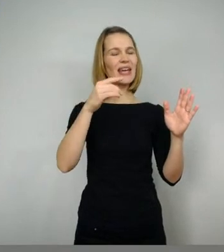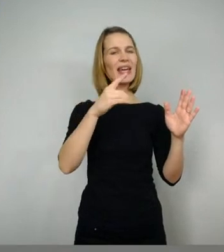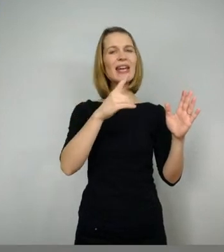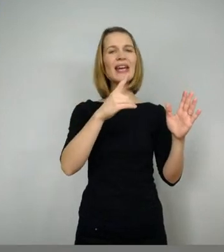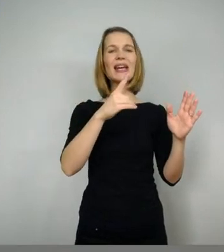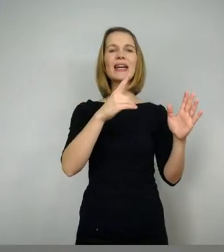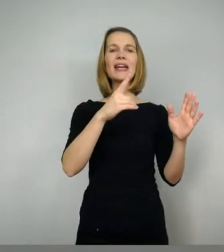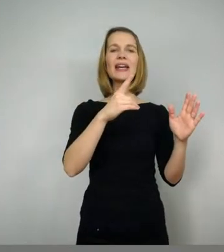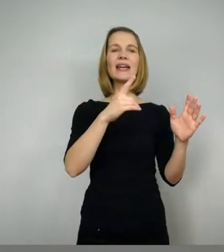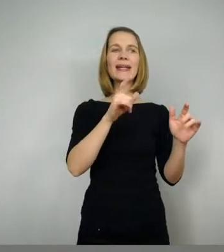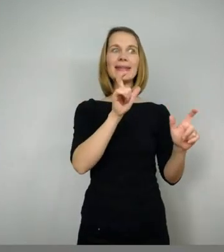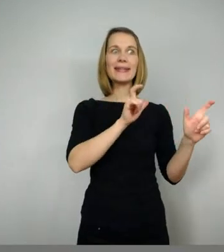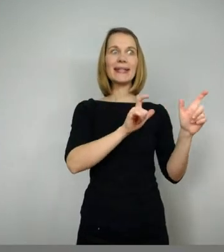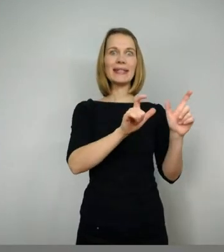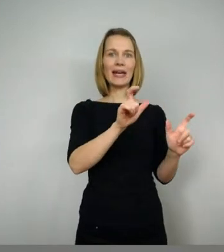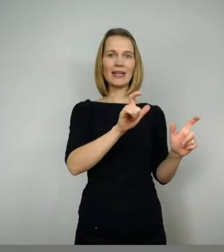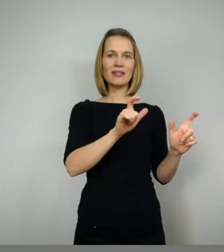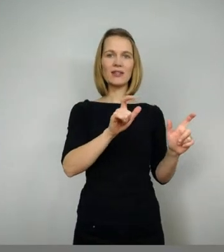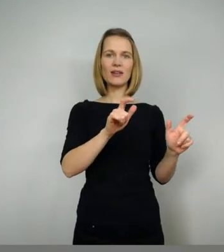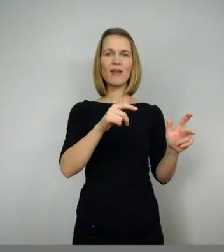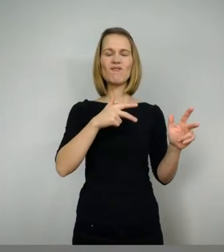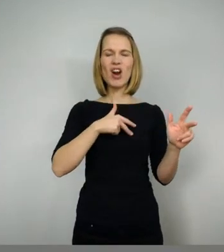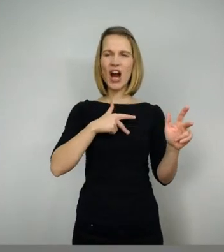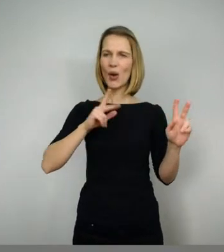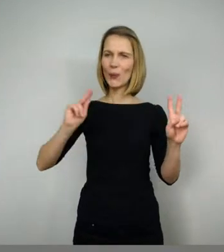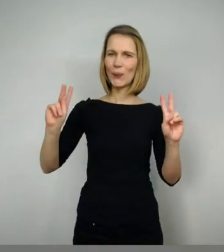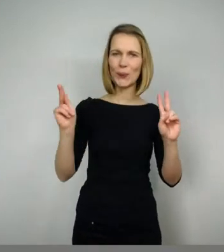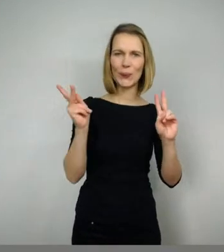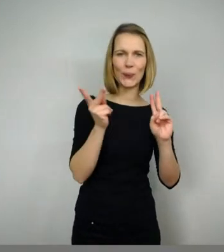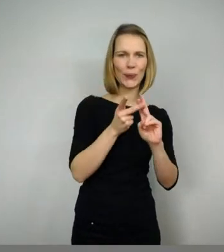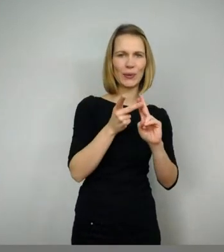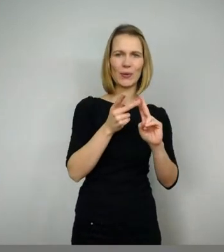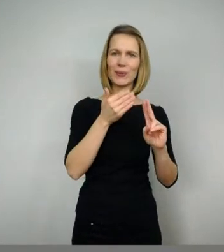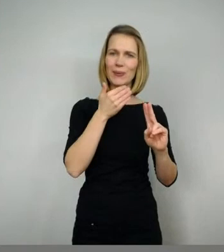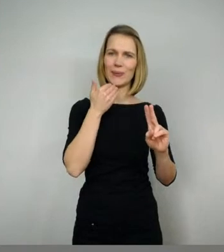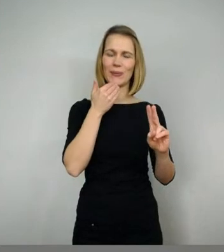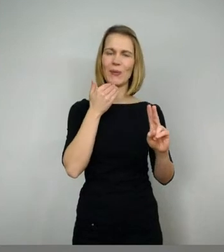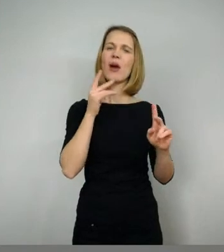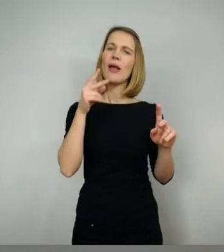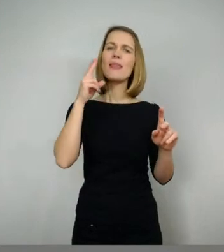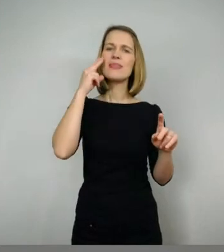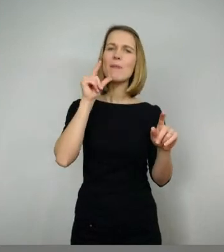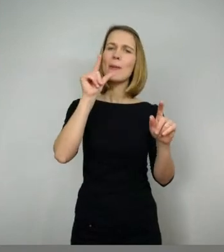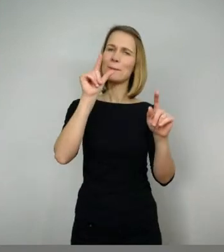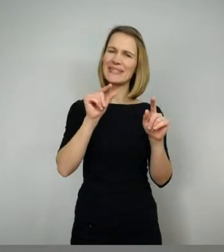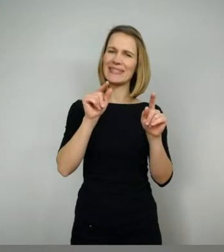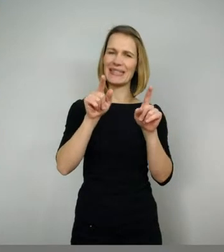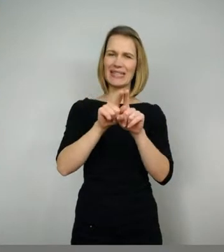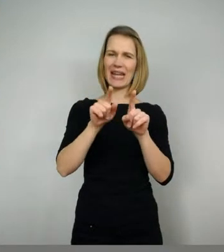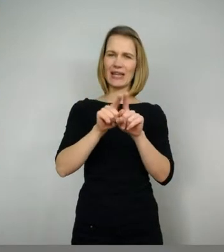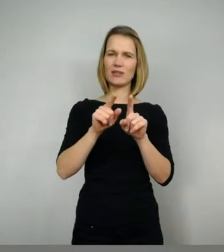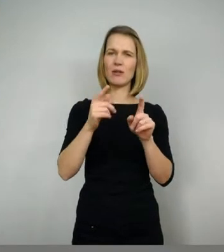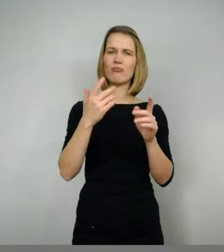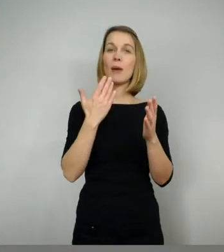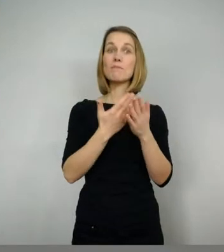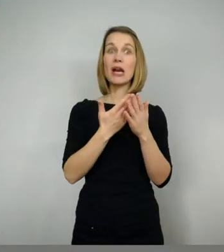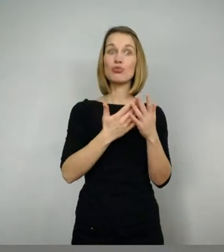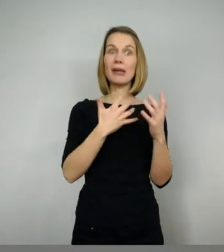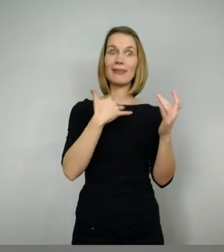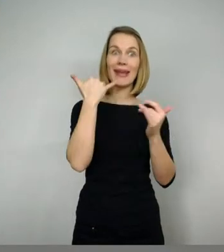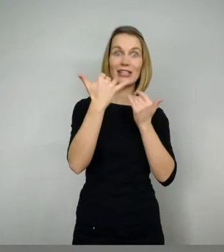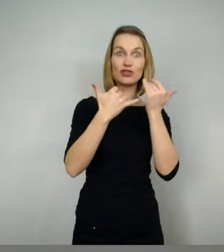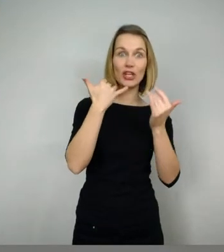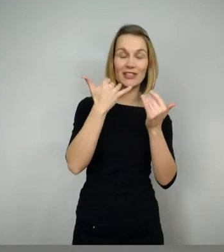Großen eigentlich nicht mehr wirklich viel zu tun, bis auf den Namen. Denn zum Beispiel begegnet Dietrich in den Geschichten immer ganz oft dem